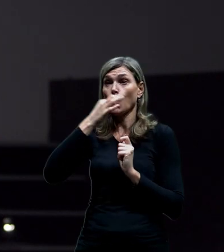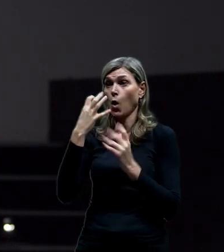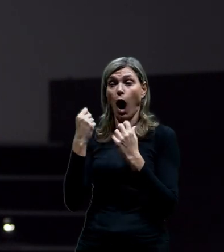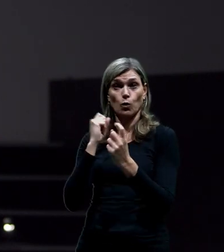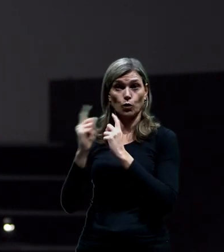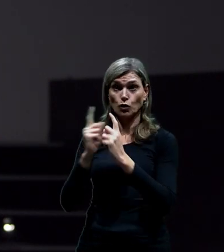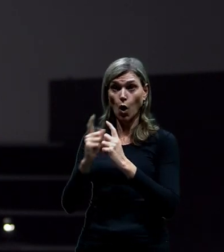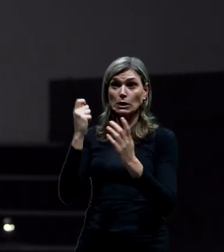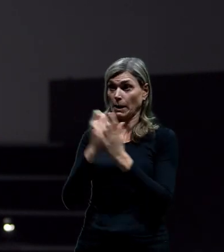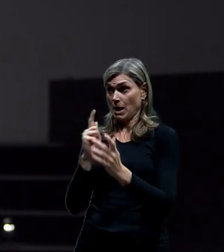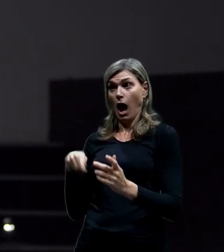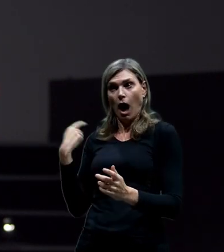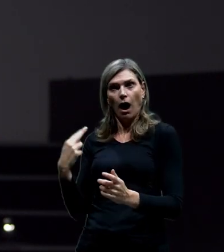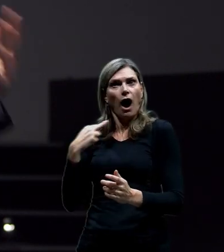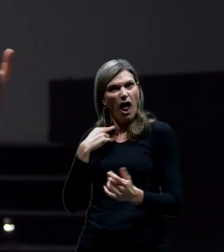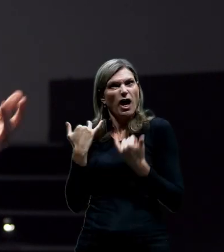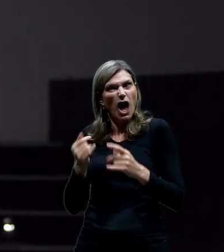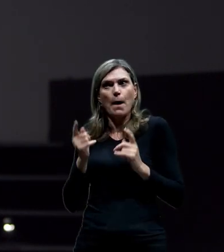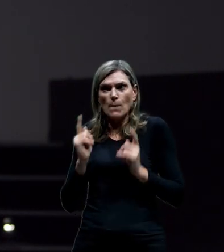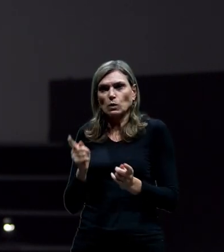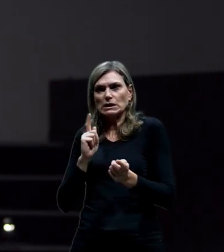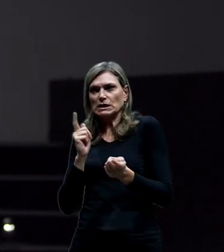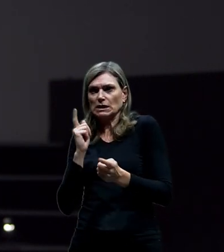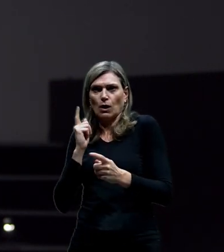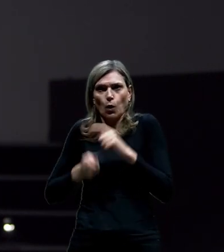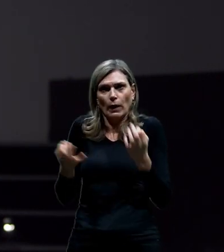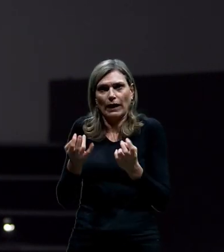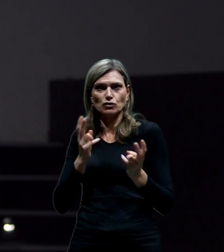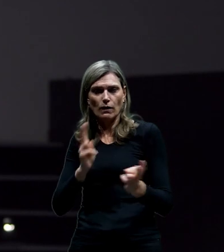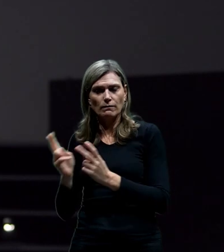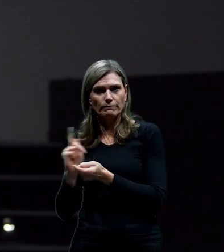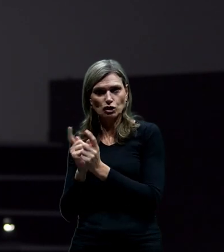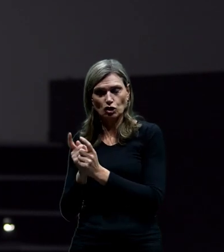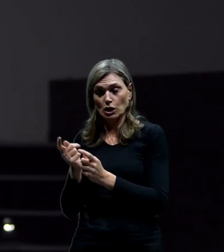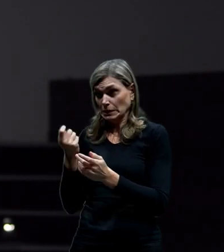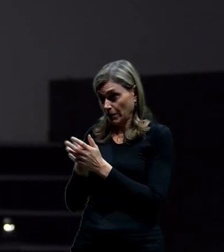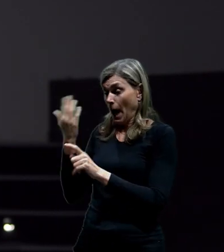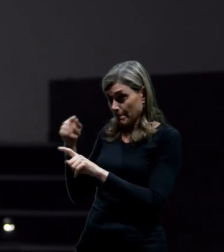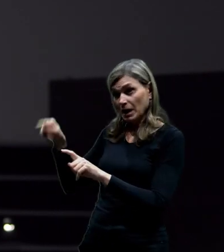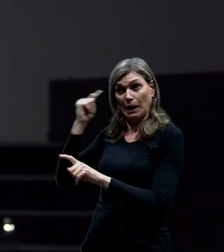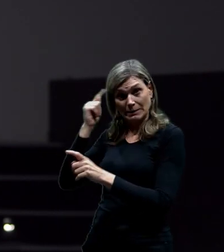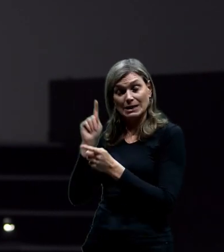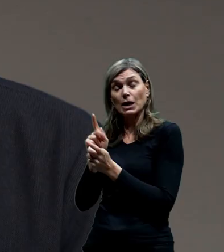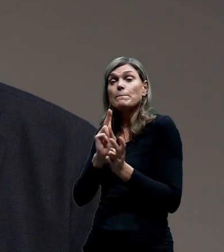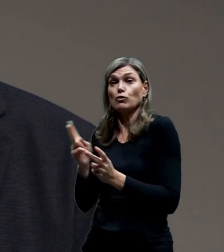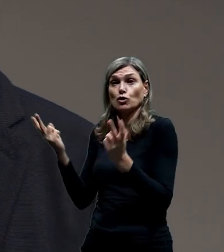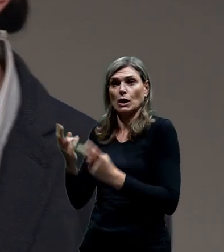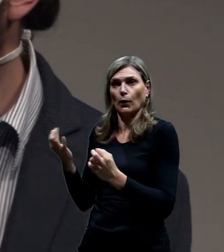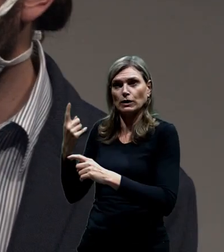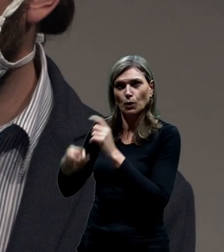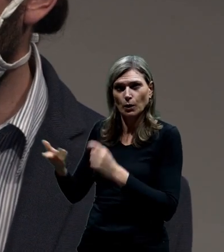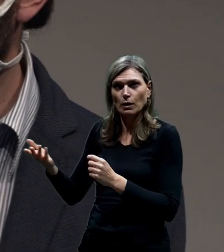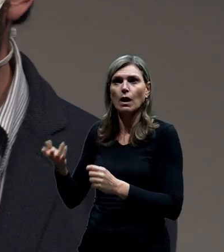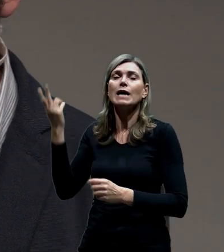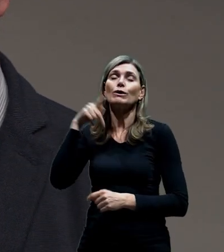bychom se s tím museli nějak vyrovnat. Opravdu to nejde? Bylo prověřováno ta možnost? Tak já si myslím, že tohle bude teprve jakoby detailně